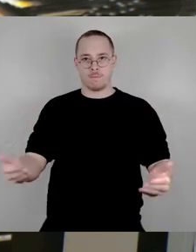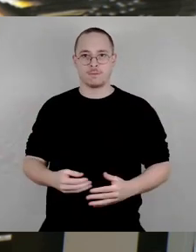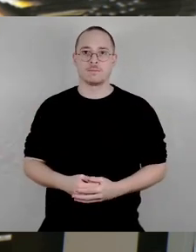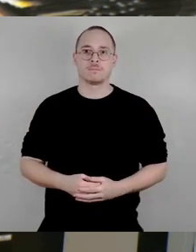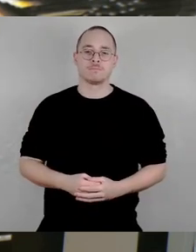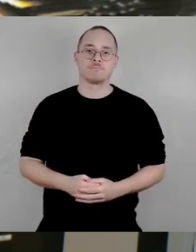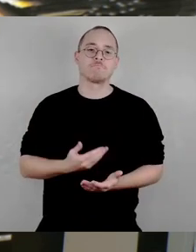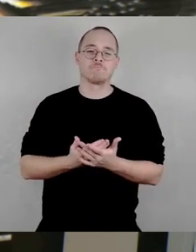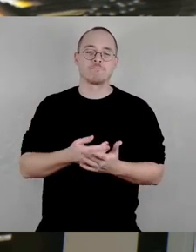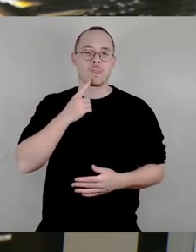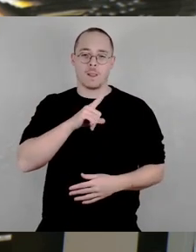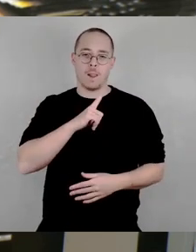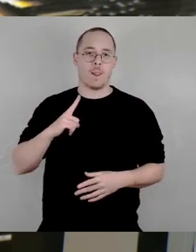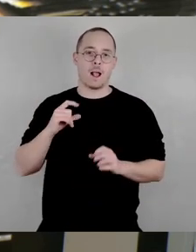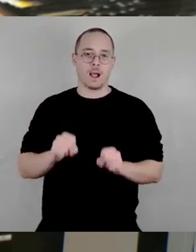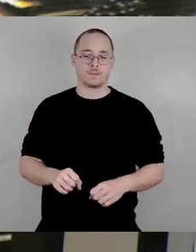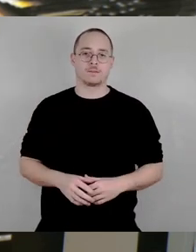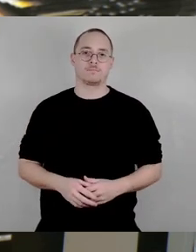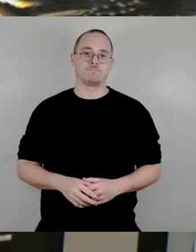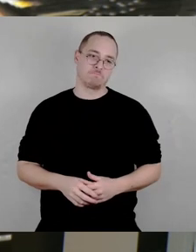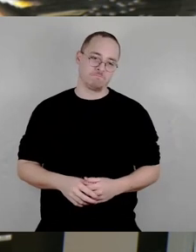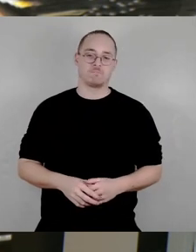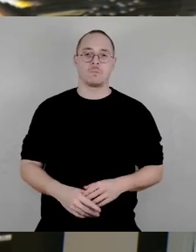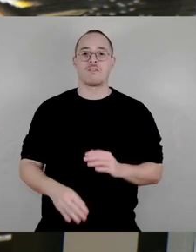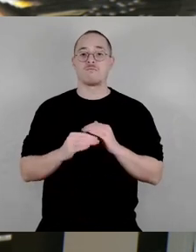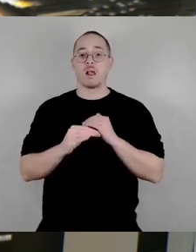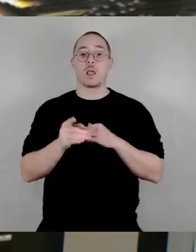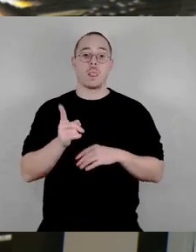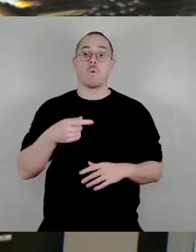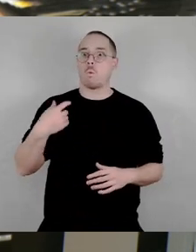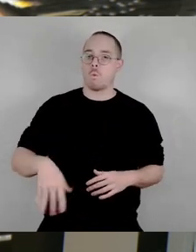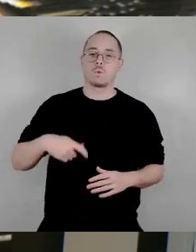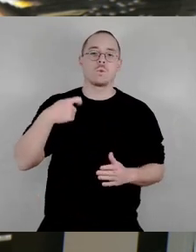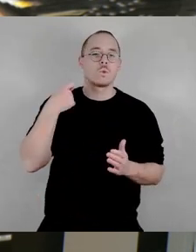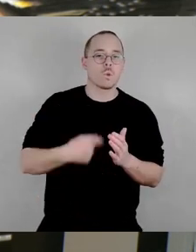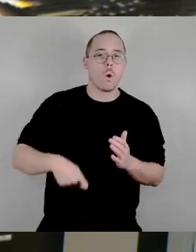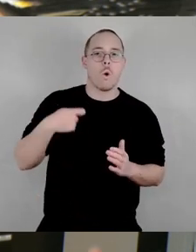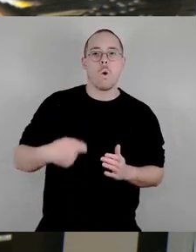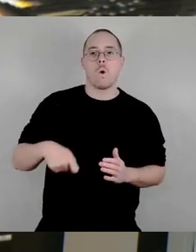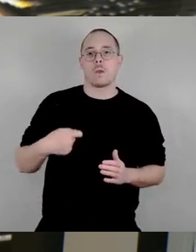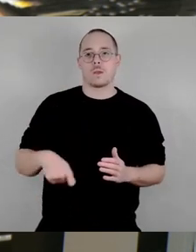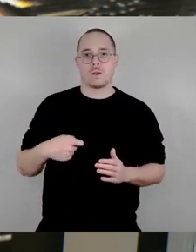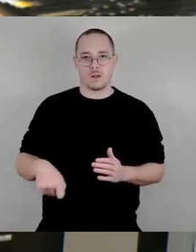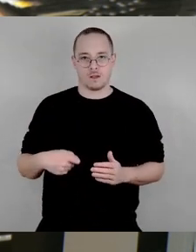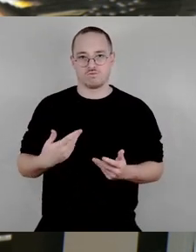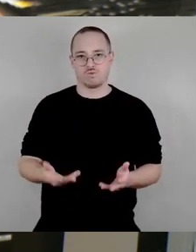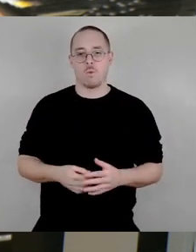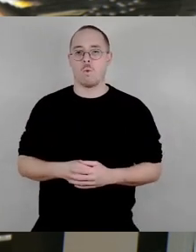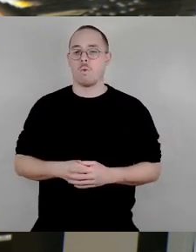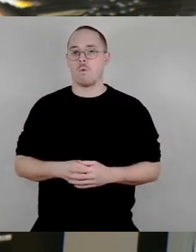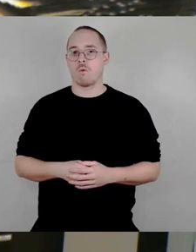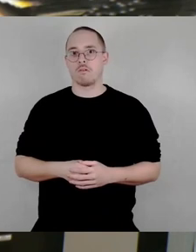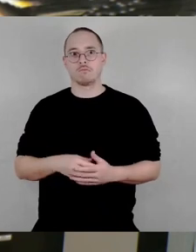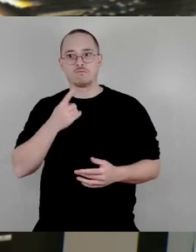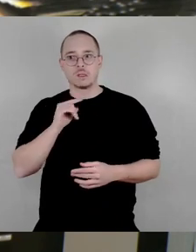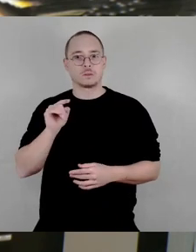extrem teuer in diesem Fall. Die interessanten Flächen, wir können natürlich, klar, wir können darüber reden, ob wir jetzt vielleicht auch das Gelände dieser Wildnis